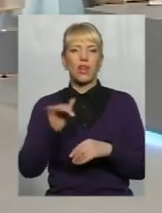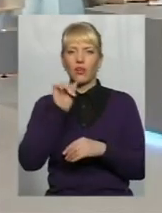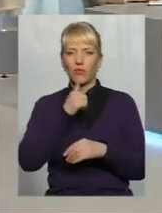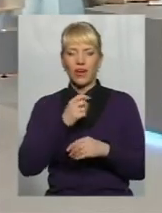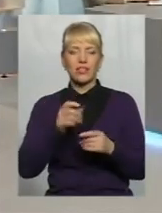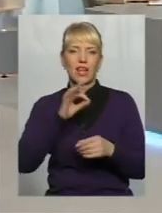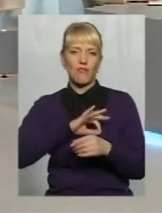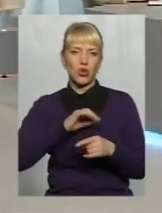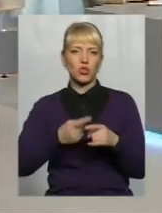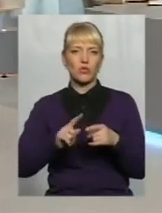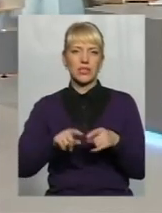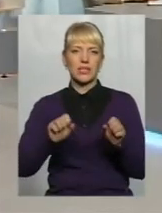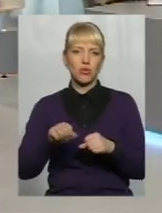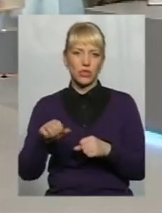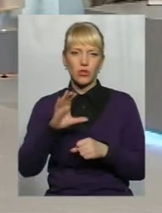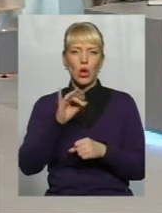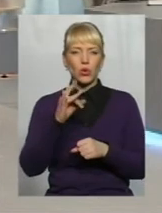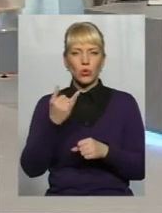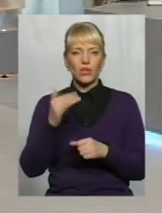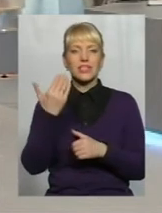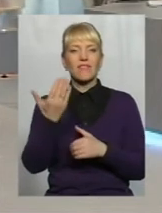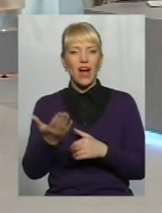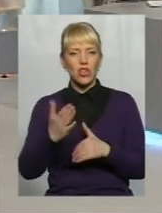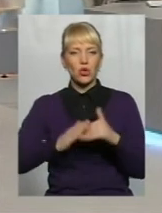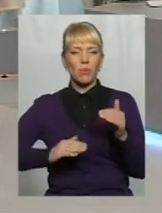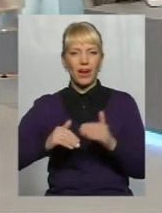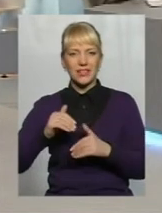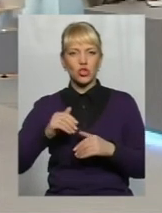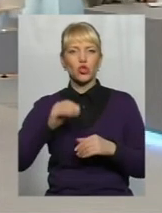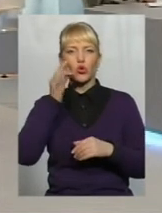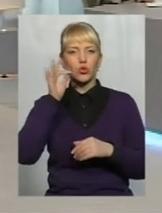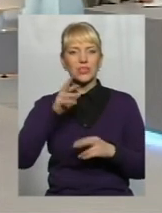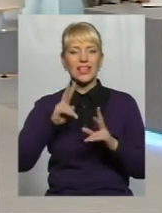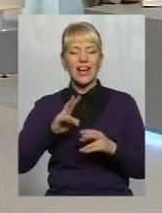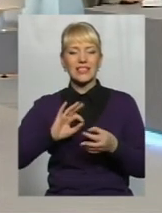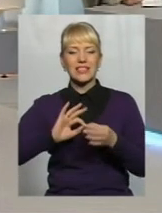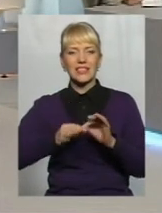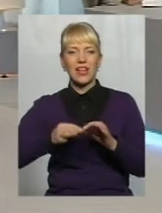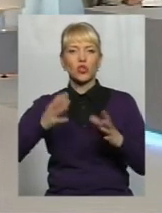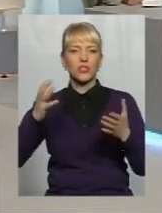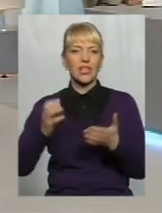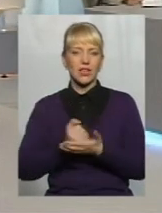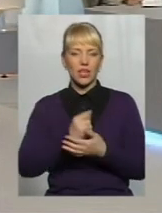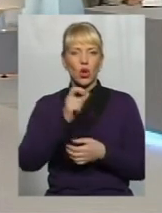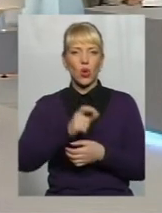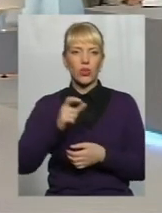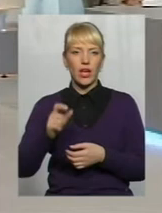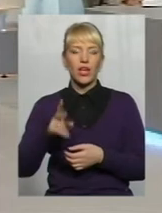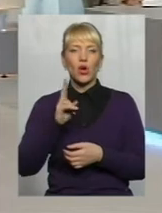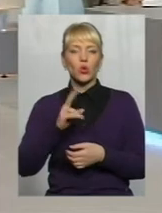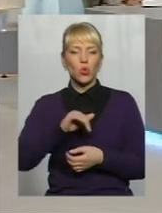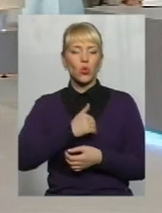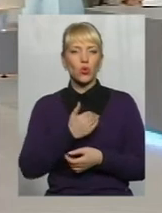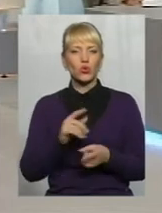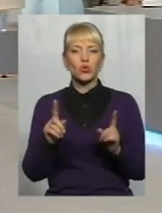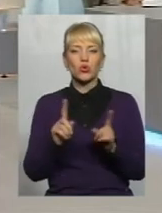Скажіть, будь ласка, з вашого практичного досвіду, як складно знайти людей, які хочуть